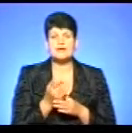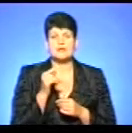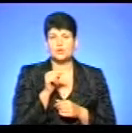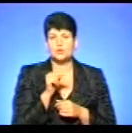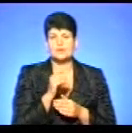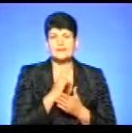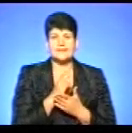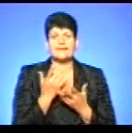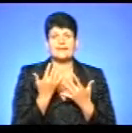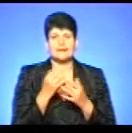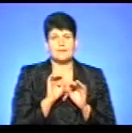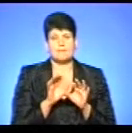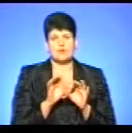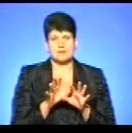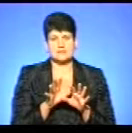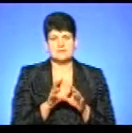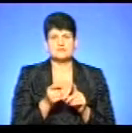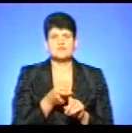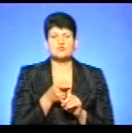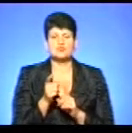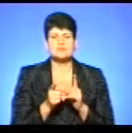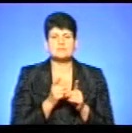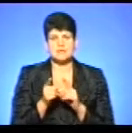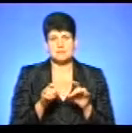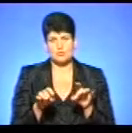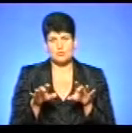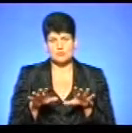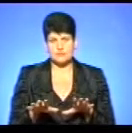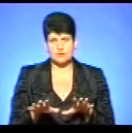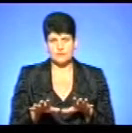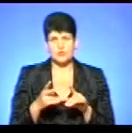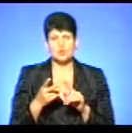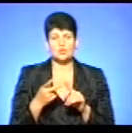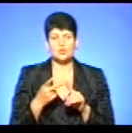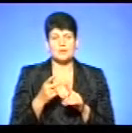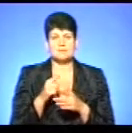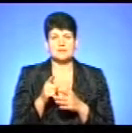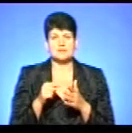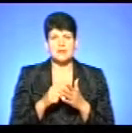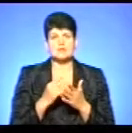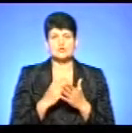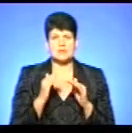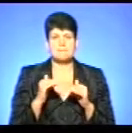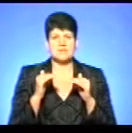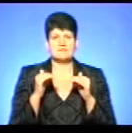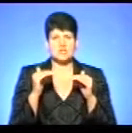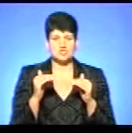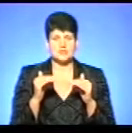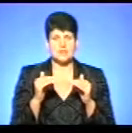декілька пояснень, зв'язку із змінами до постанови, відповідно. Друге питання, що є підвищення пенсій.